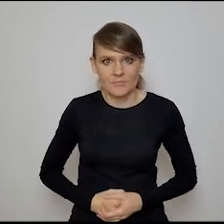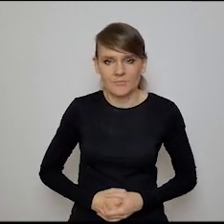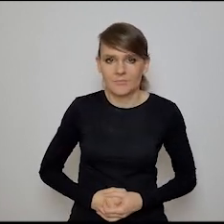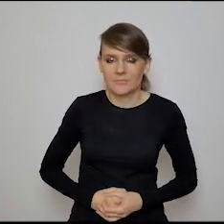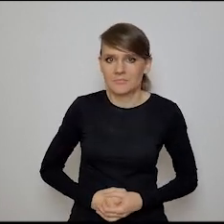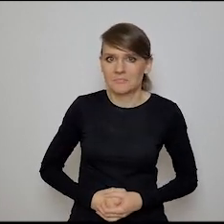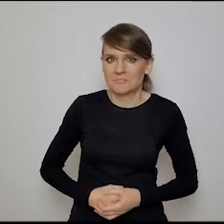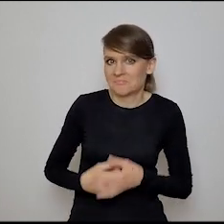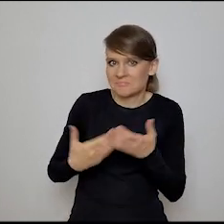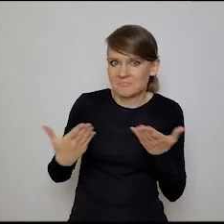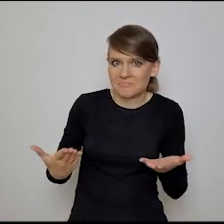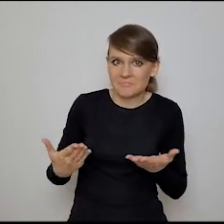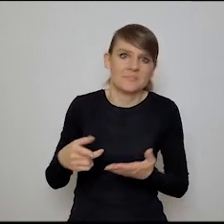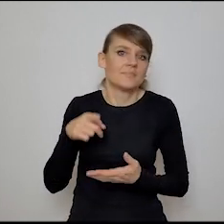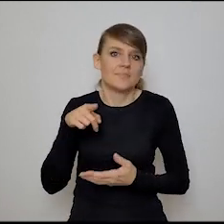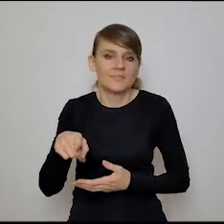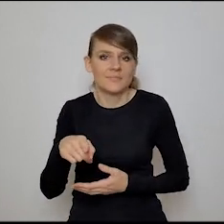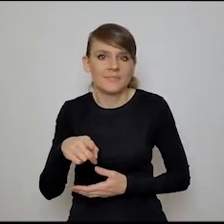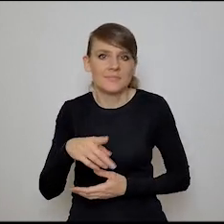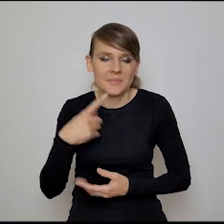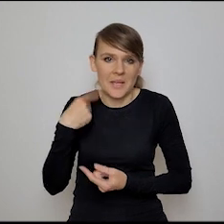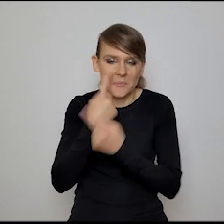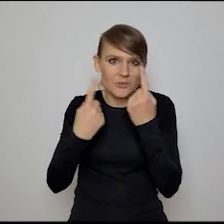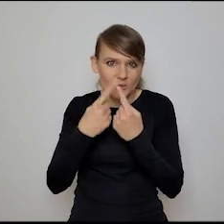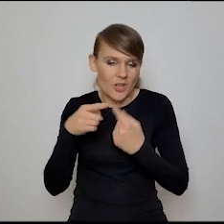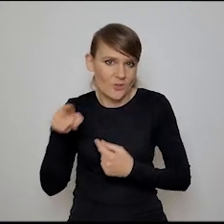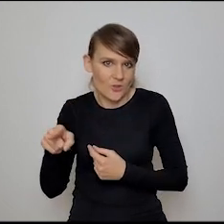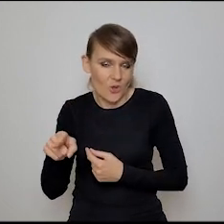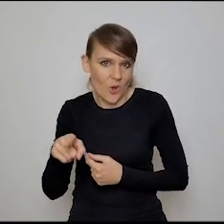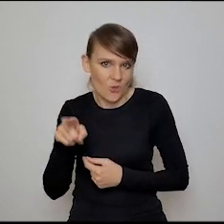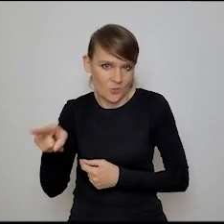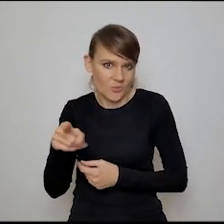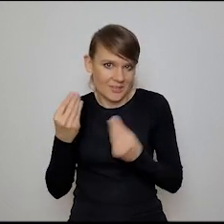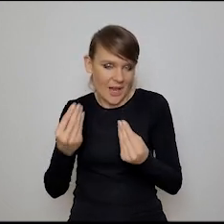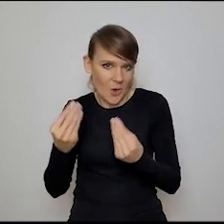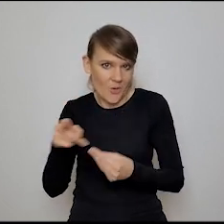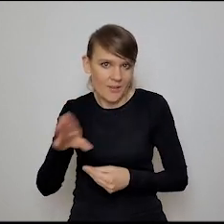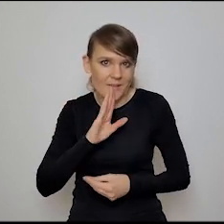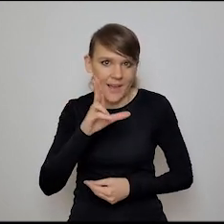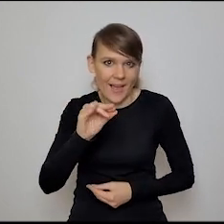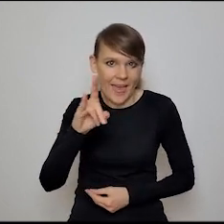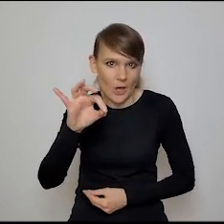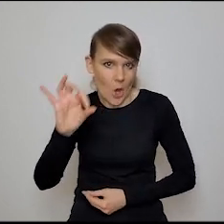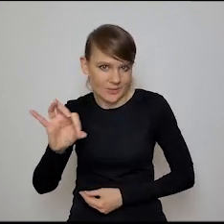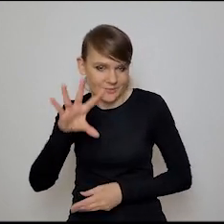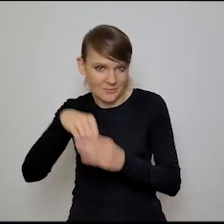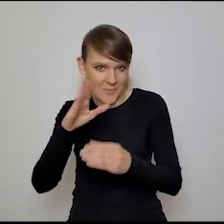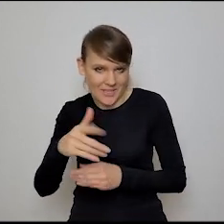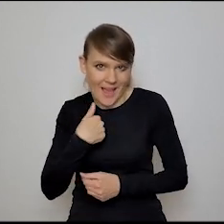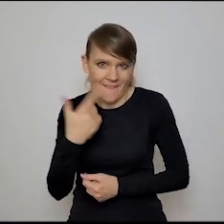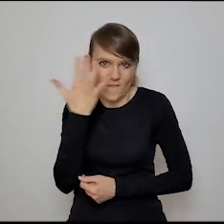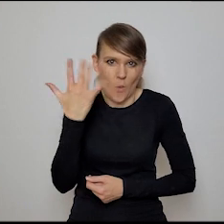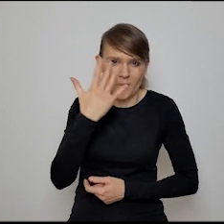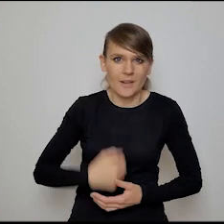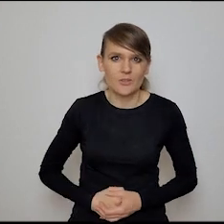No to... Chaos reigns and embrace chaos wydaje mi się znakomite tutaj, bo pewnie będzie chaos, wiesz. znaczy, tak sobie to